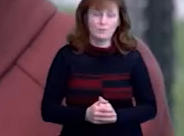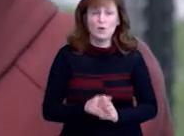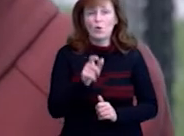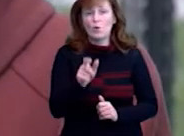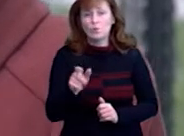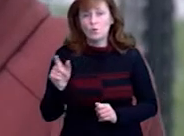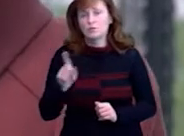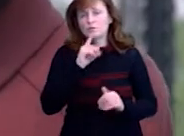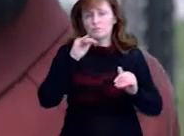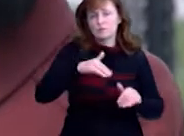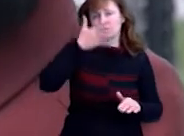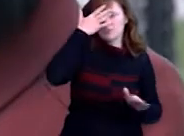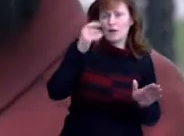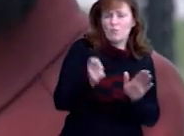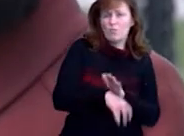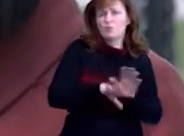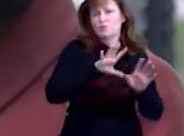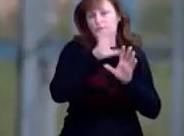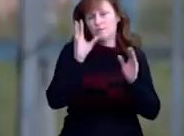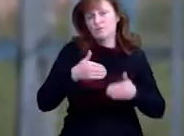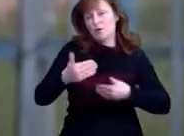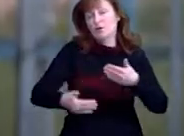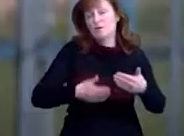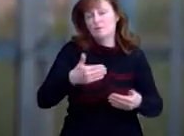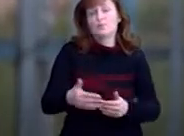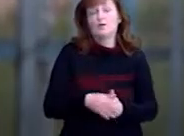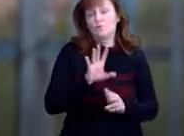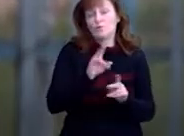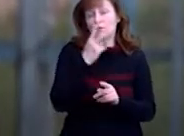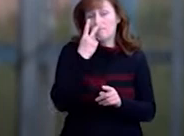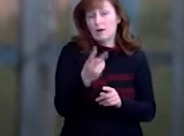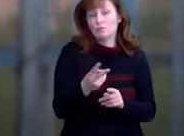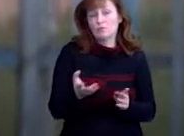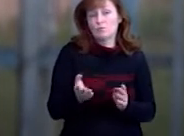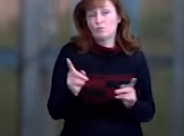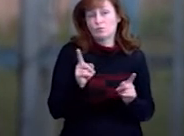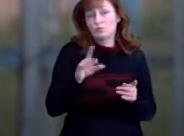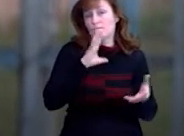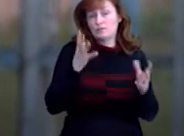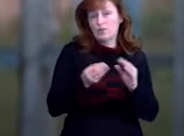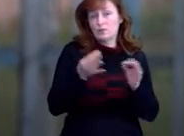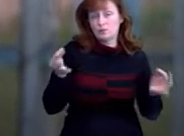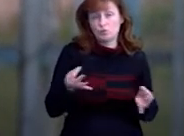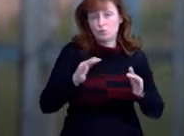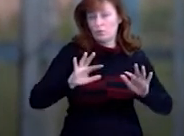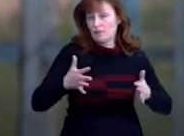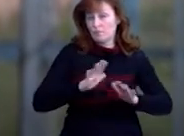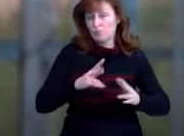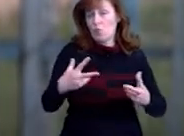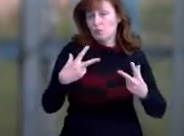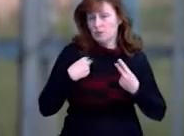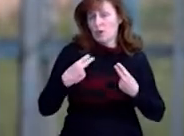утрясуться, все уляжеться, це така ситуація, як з 10-ї школи. Ну, як ми бачимо, нічого взагалі не відбувається. Як завжди нам тільки